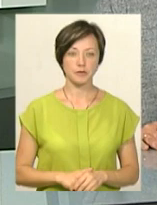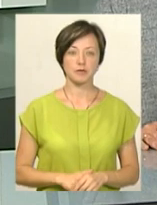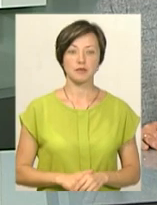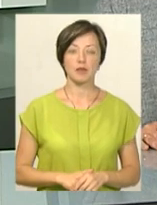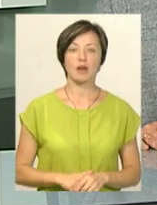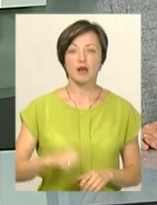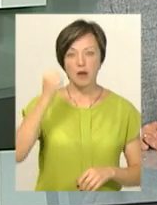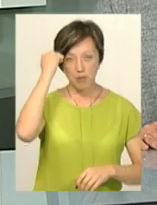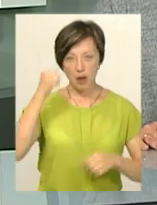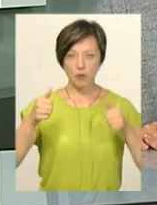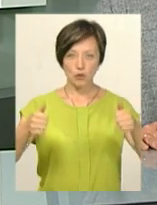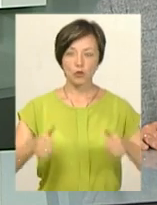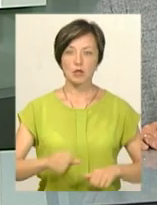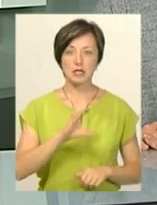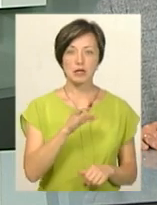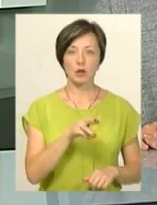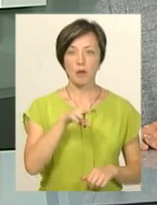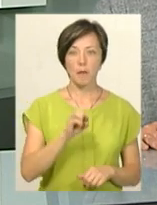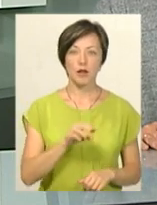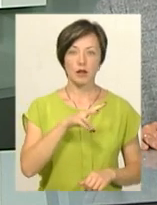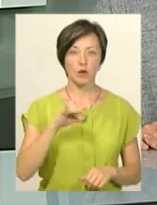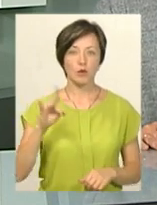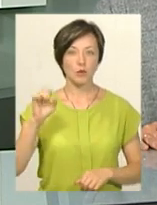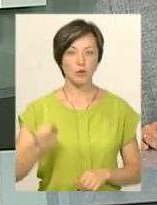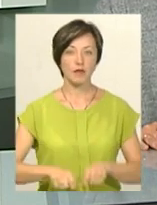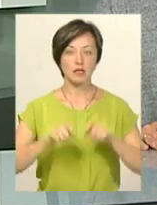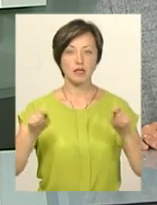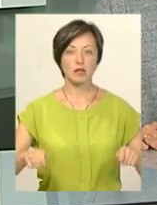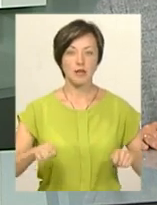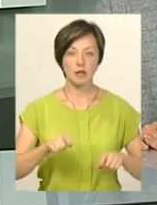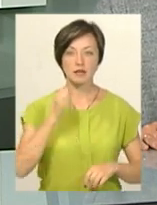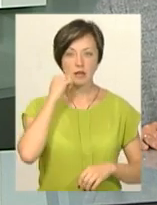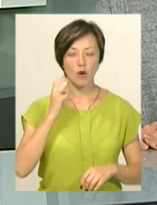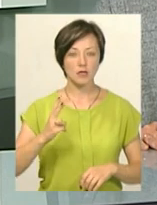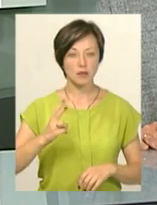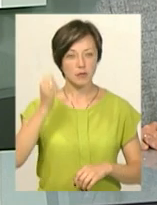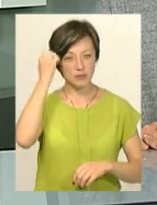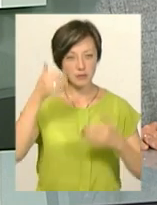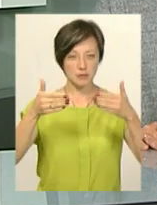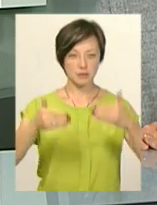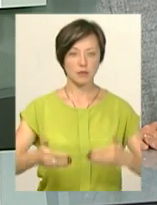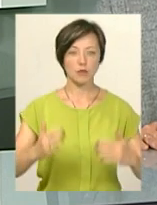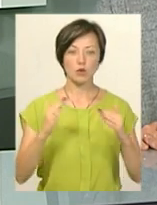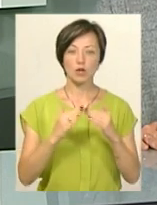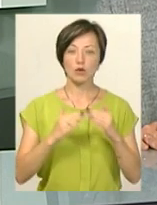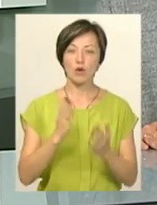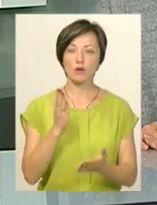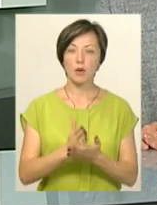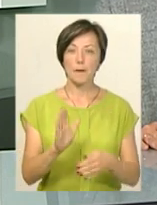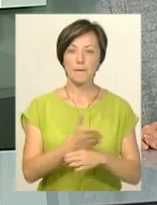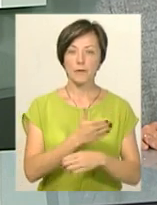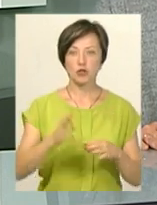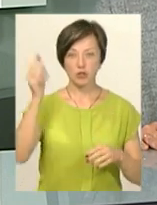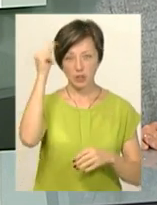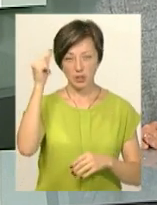Пам'ятну дошку Симону Петлюрі відкрили у Старокостянтинові. Меморіальний знак встановили на стіні будинку, де розміщений міжшкільний